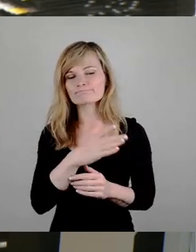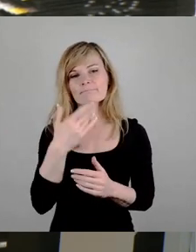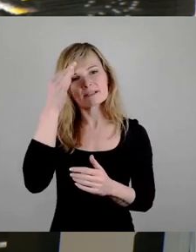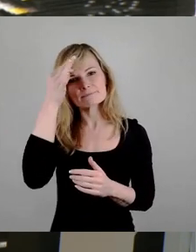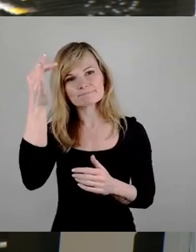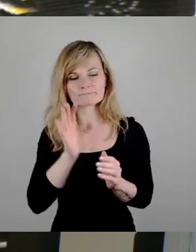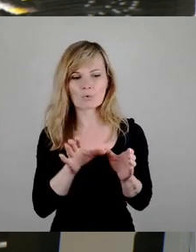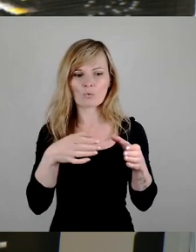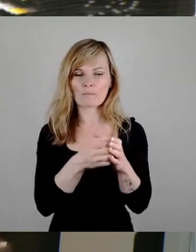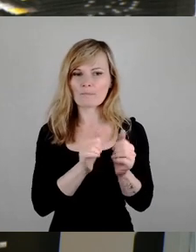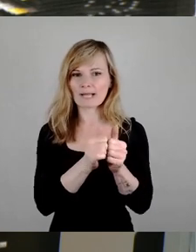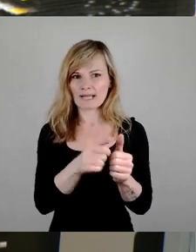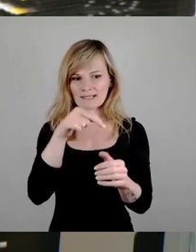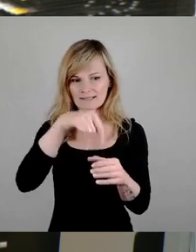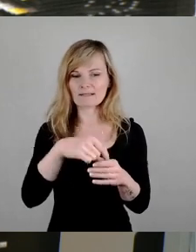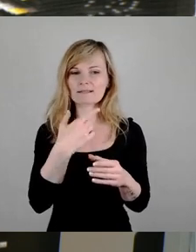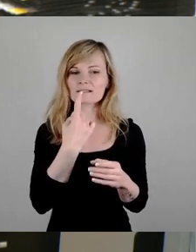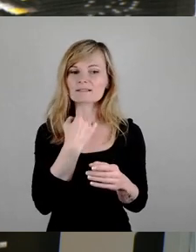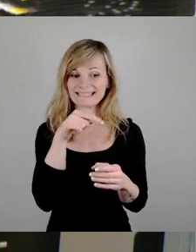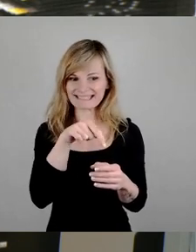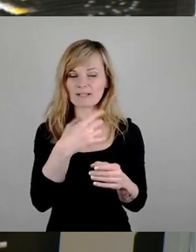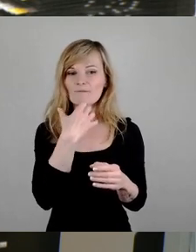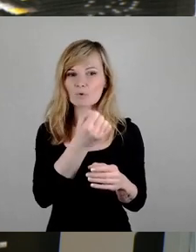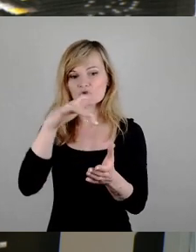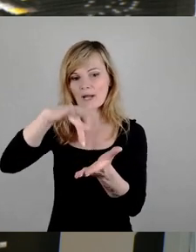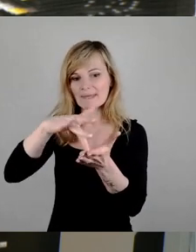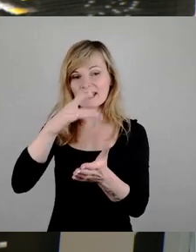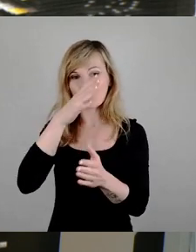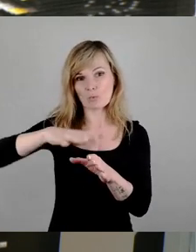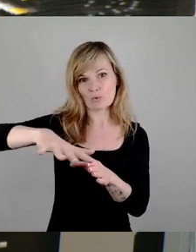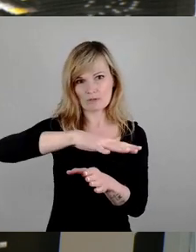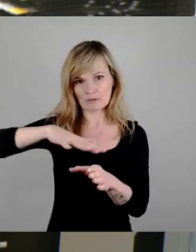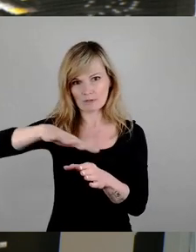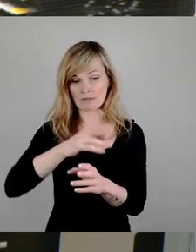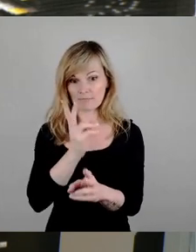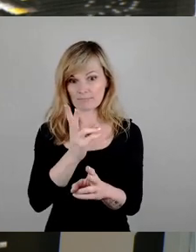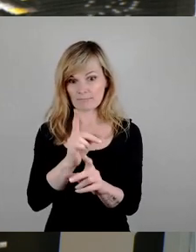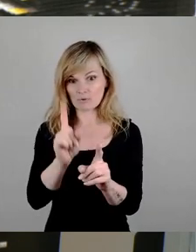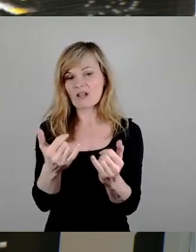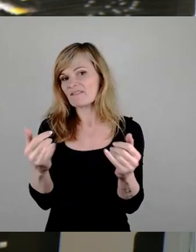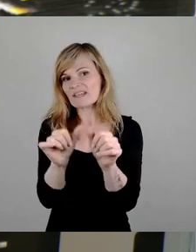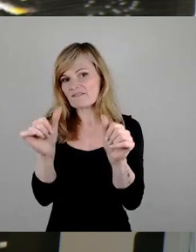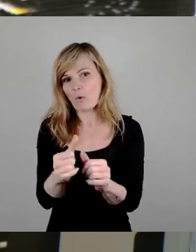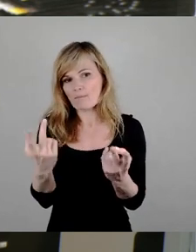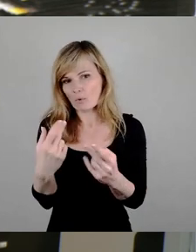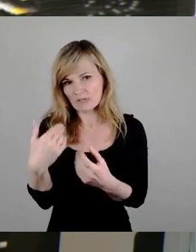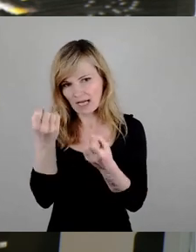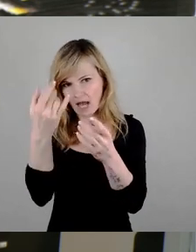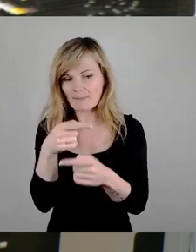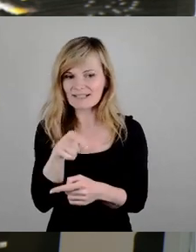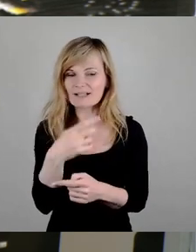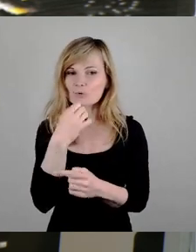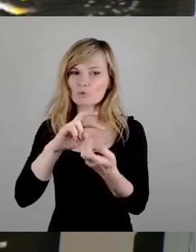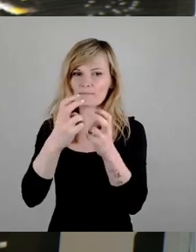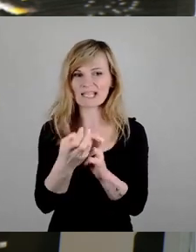Grünraum zu erhalten, in welcher Form auch immer, umsetzt. Ich möchte mich aber, ich glaube, der Herr Kollege Engel